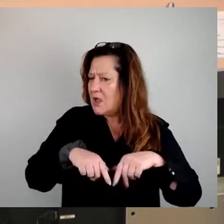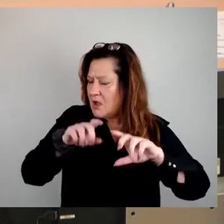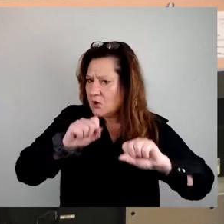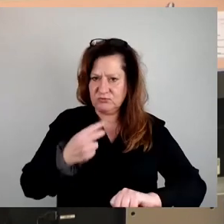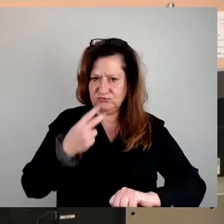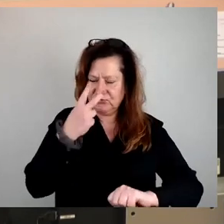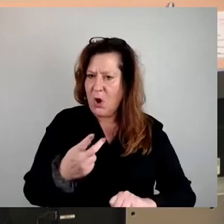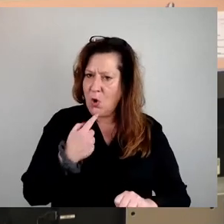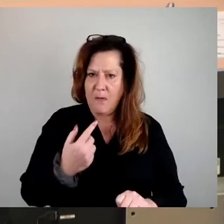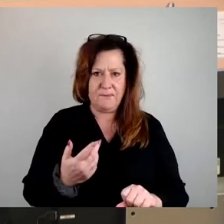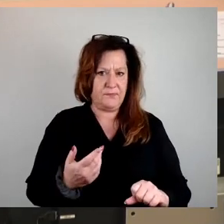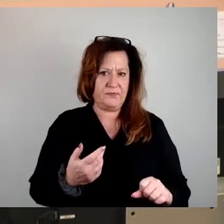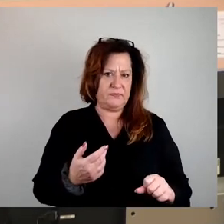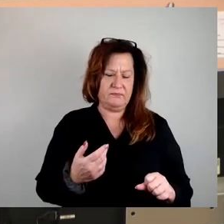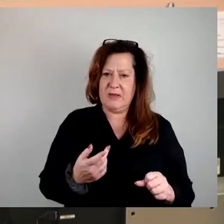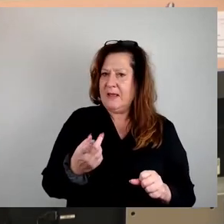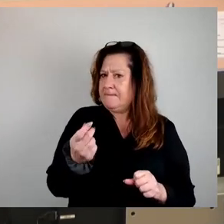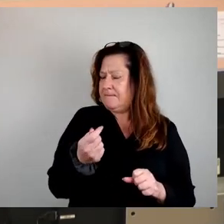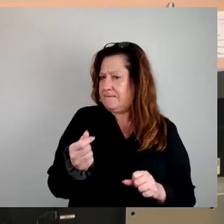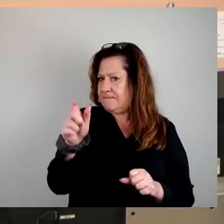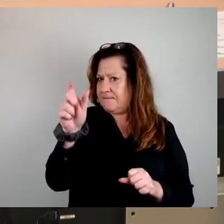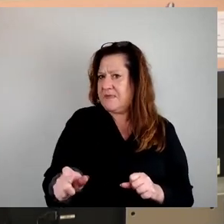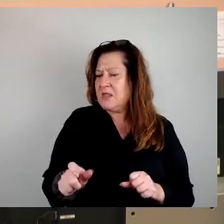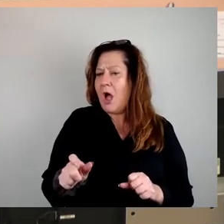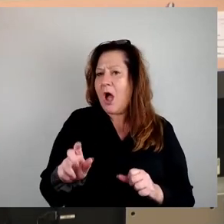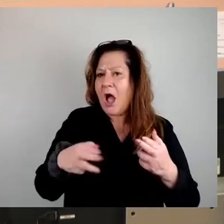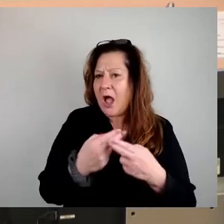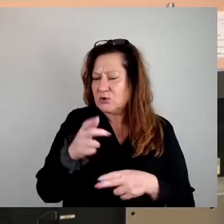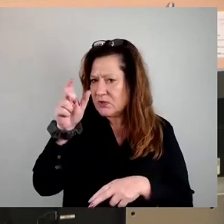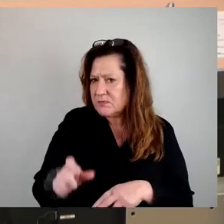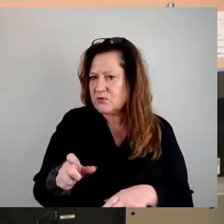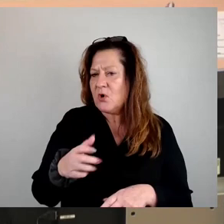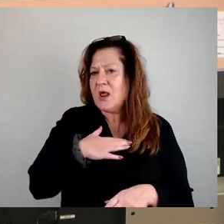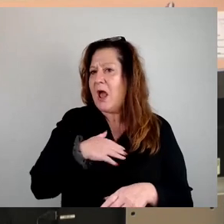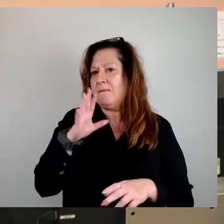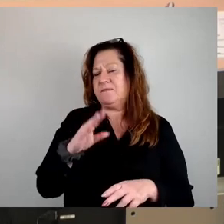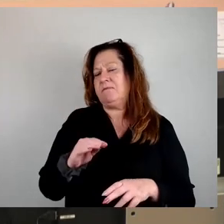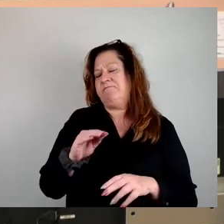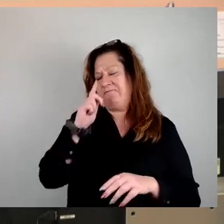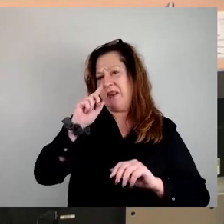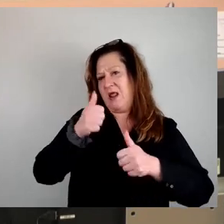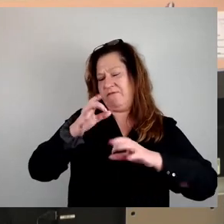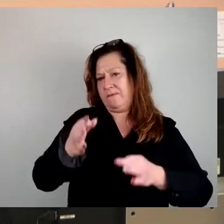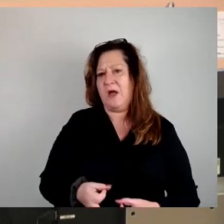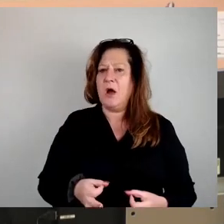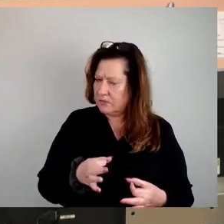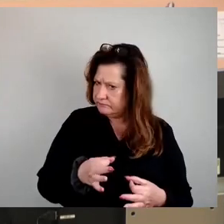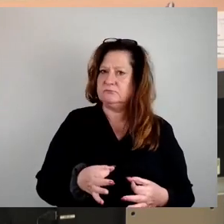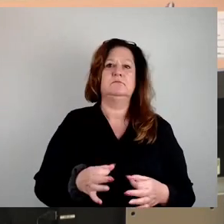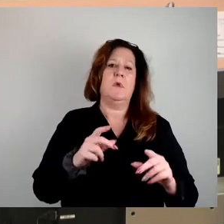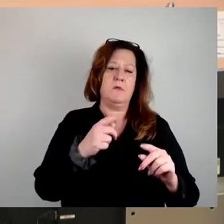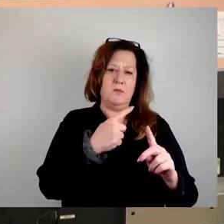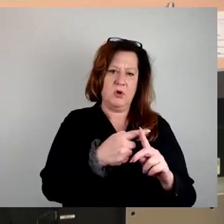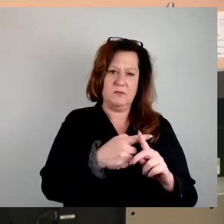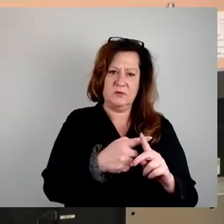die Mieter im Prinzip Ansprechpersonen haben, die ihnen helfen, wenn irgendwas ist. Das ist also positiv. Wir würden auch gerne mehr